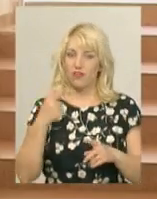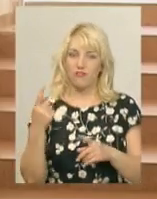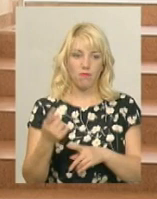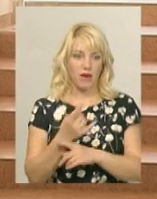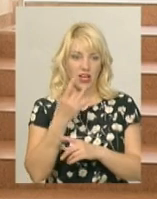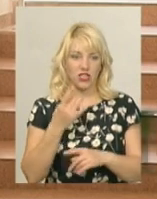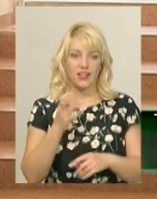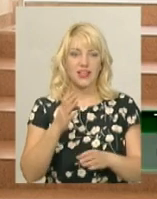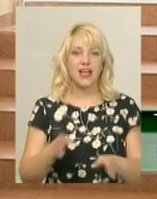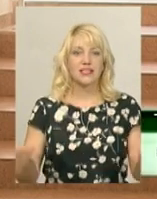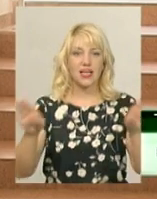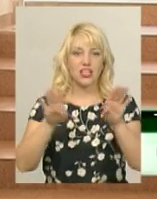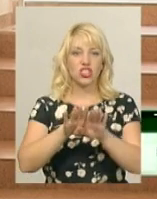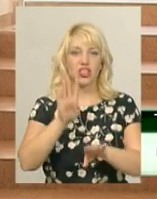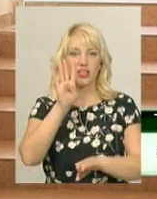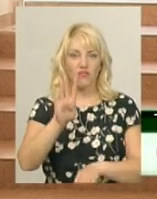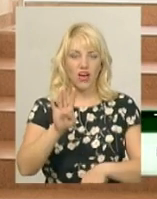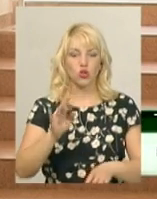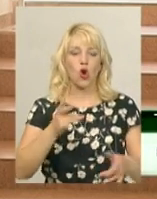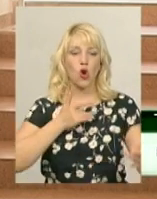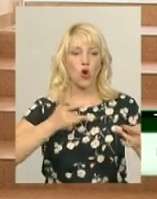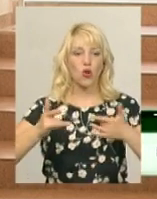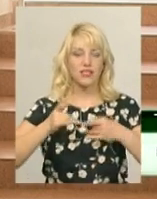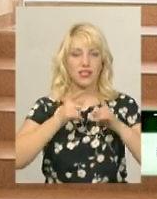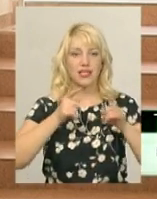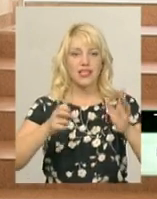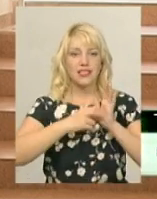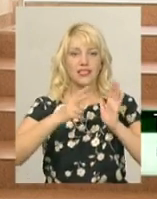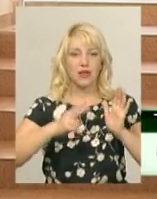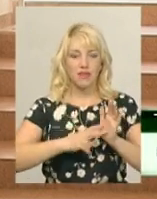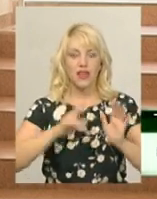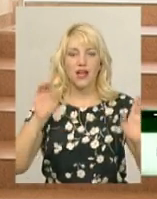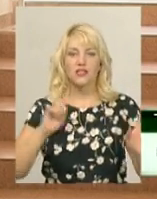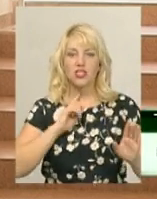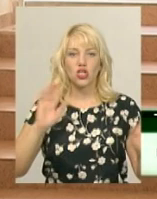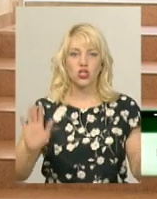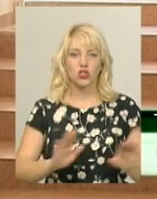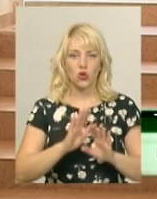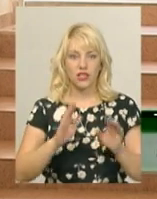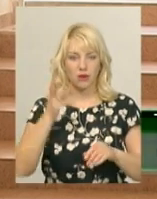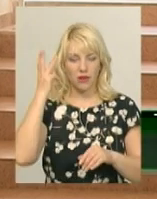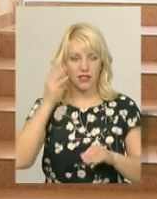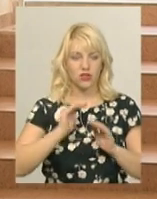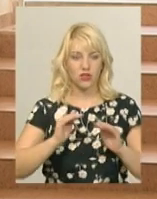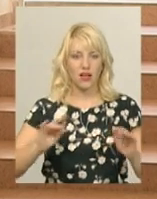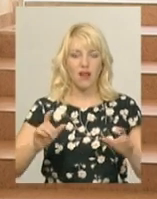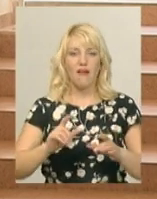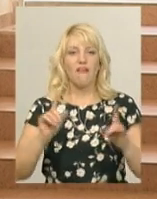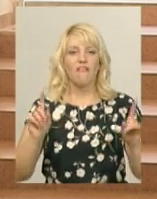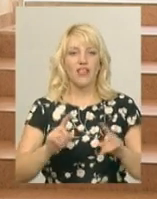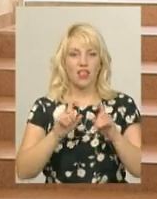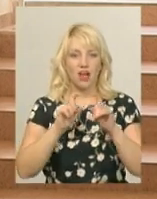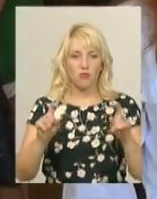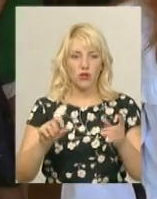На закритті четвертого концертного сезону 17 солістів Хмельницької обласної дитячої філармонії представили 14